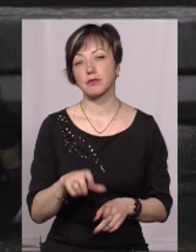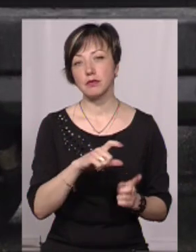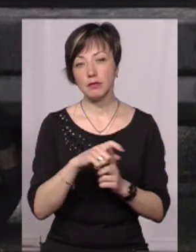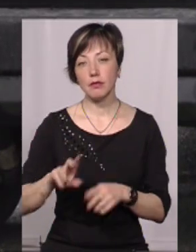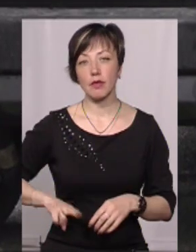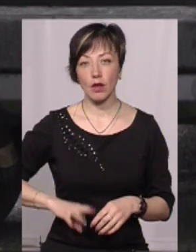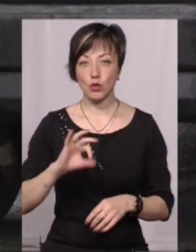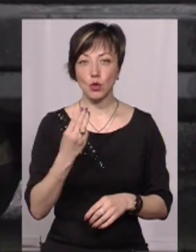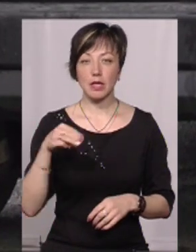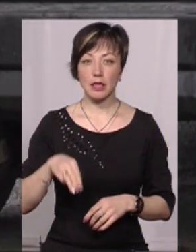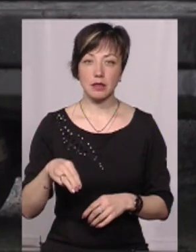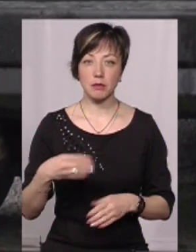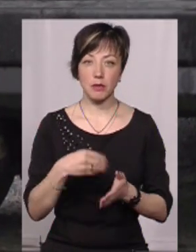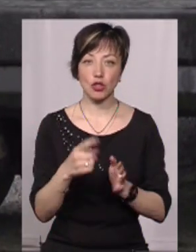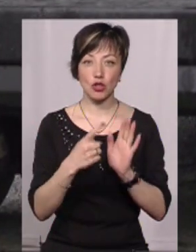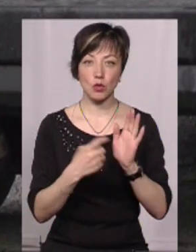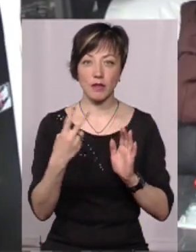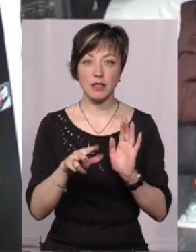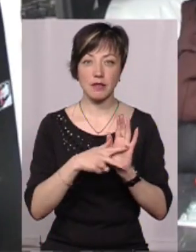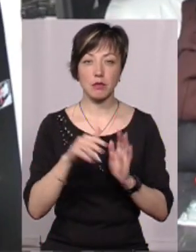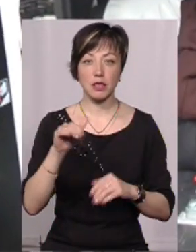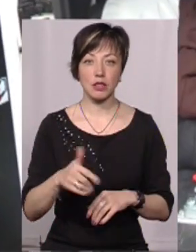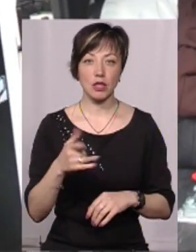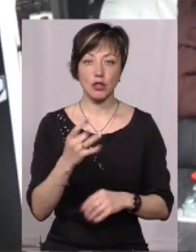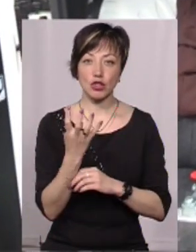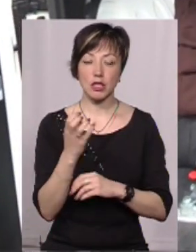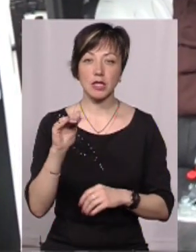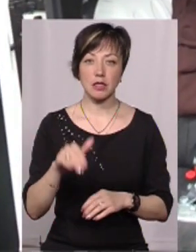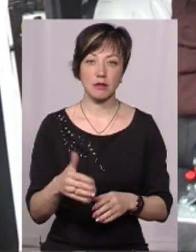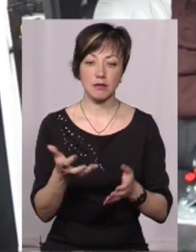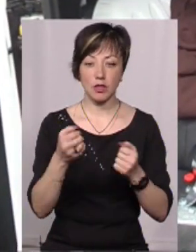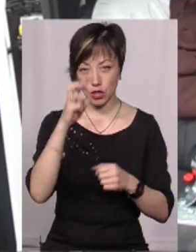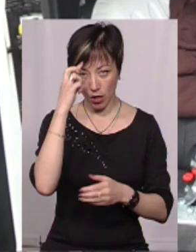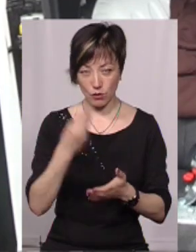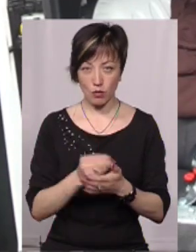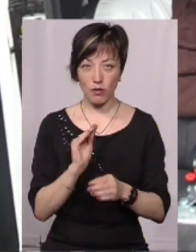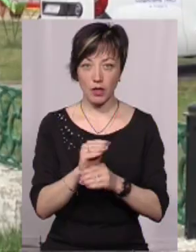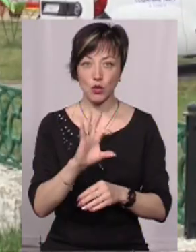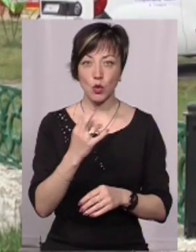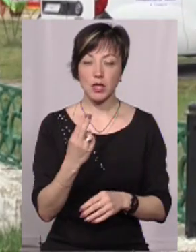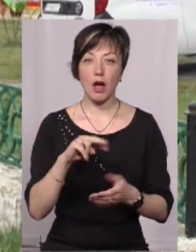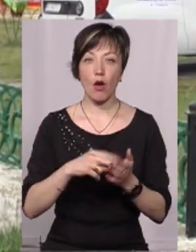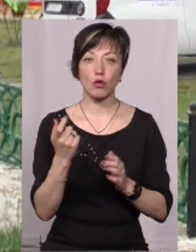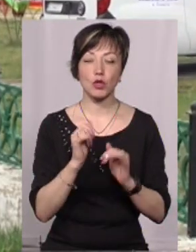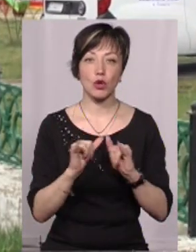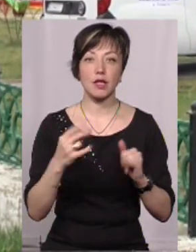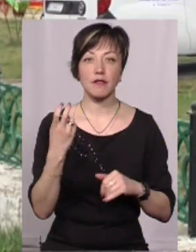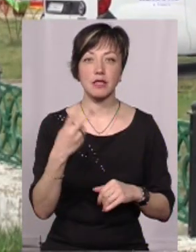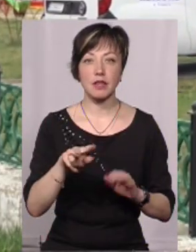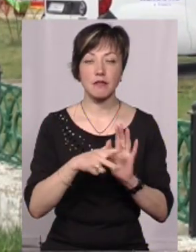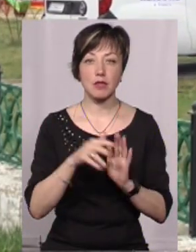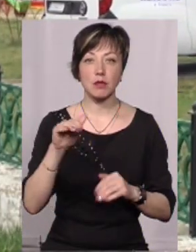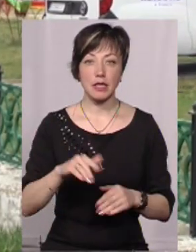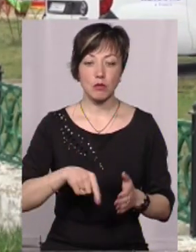соціальне таксі придбали за 628 тисяч гривень. 400 тисяч взяли з державної субвенції на соціально-економічний розвиток, 228